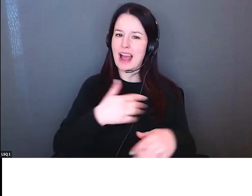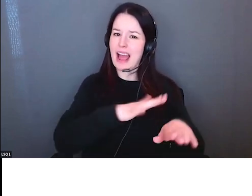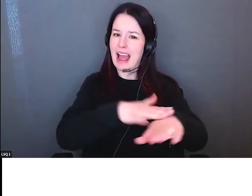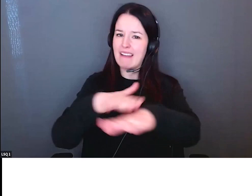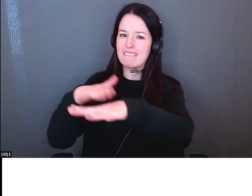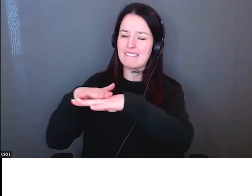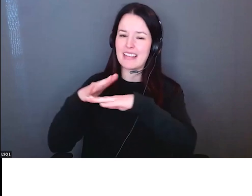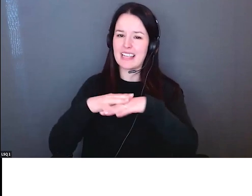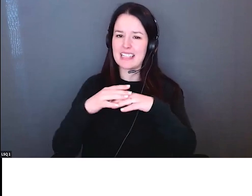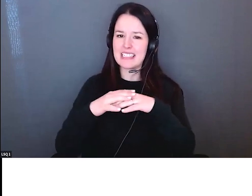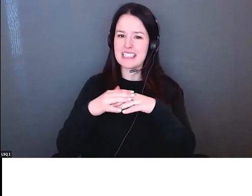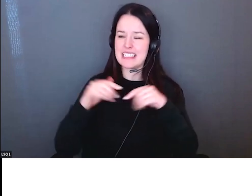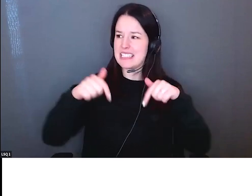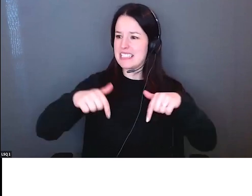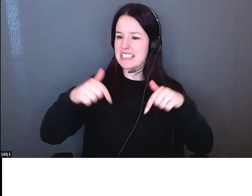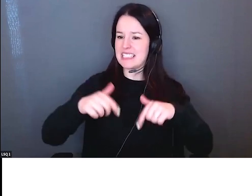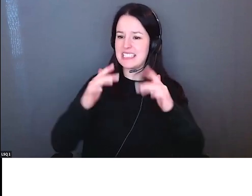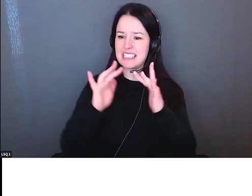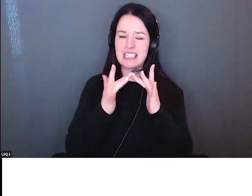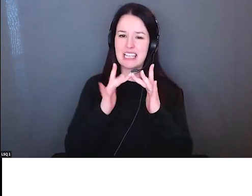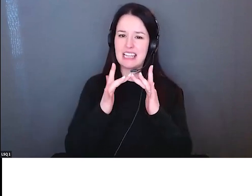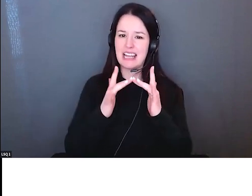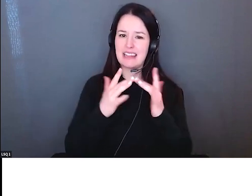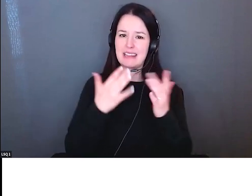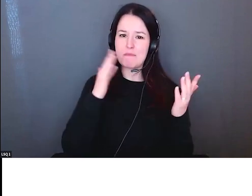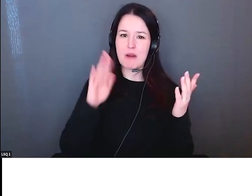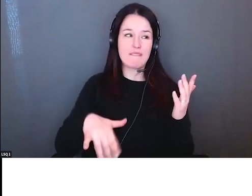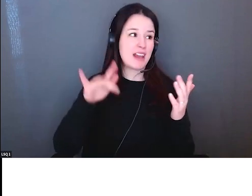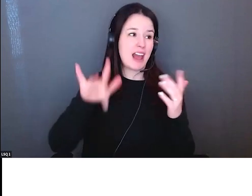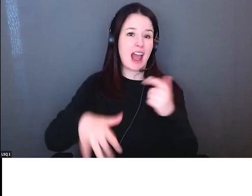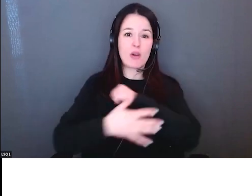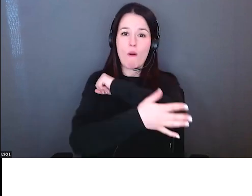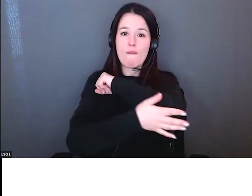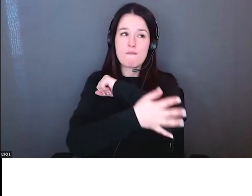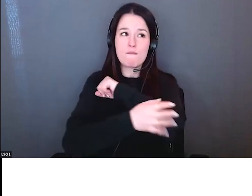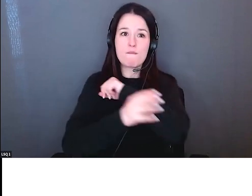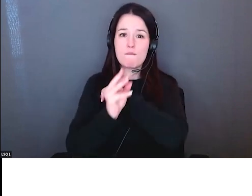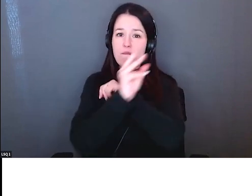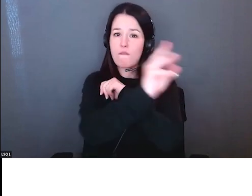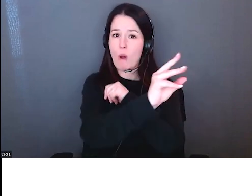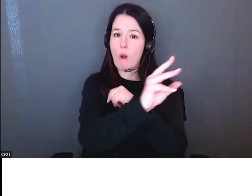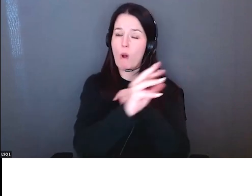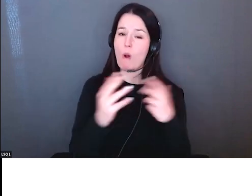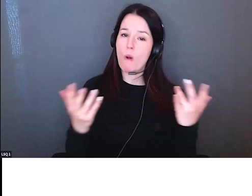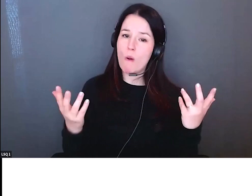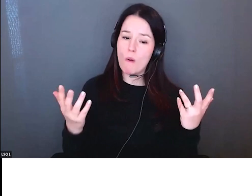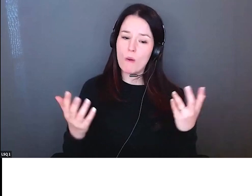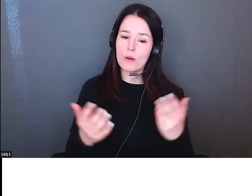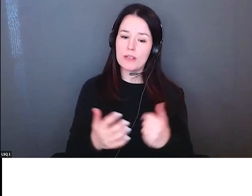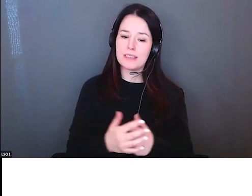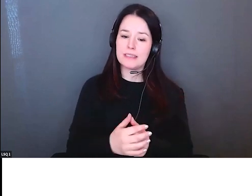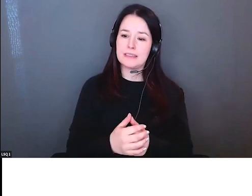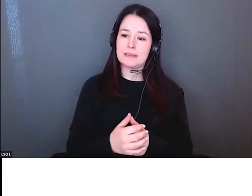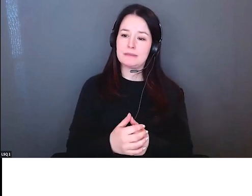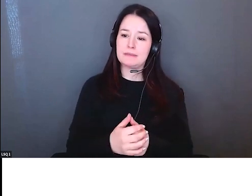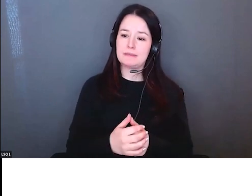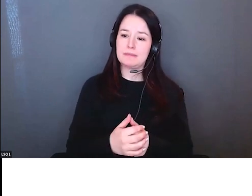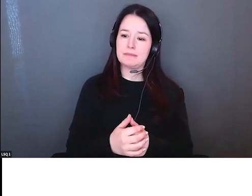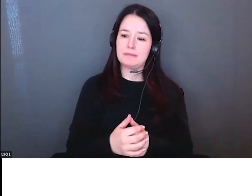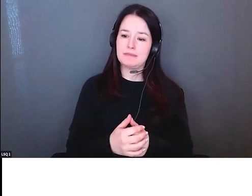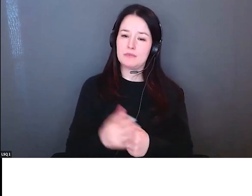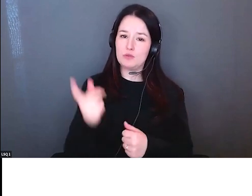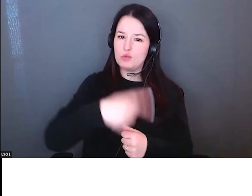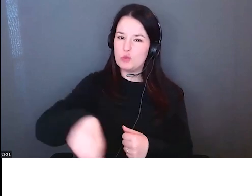donc l'on se sent intimidé ce n'est pas parmi ces séances où nous allons parler de privilèges et